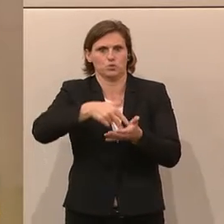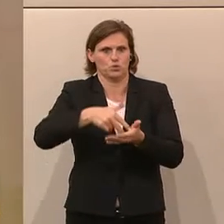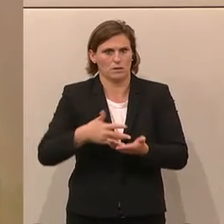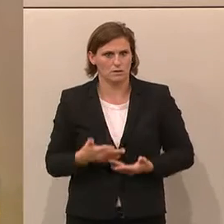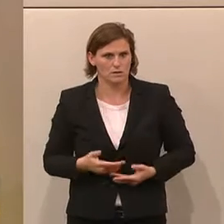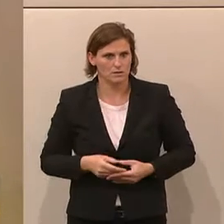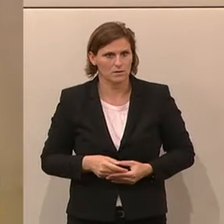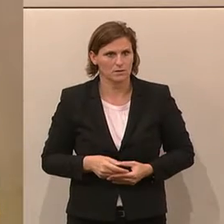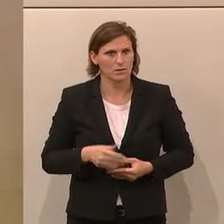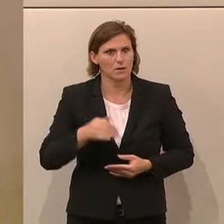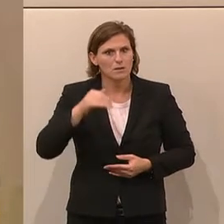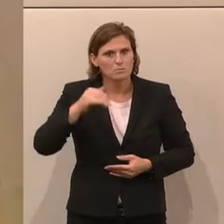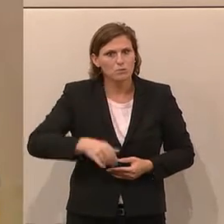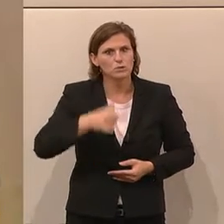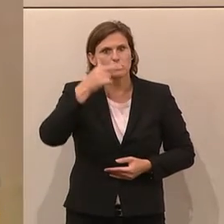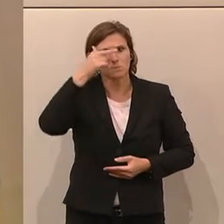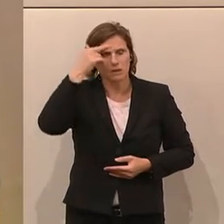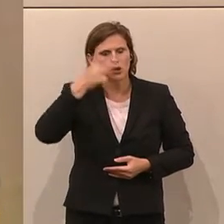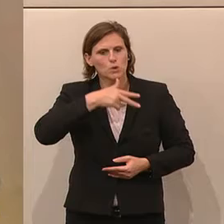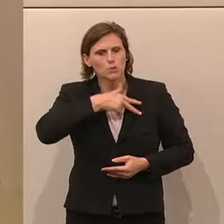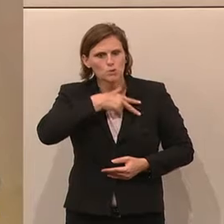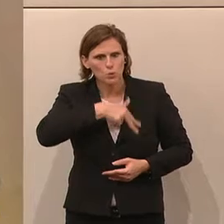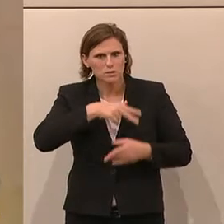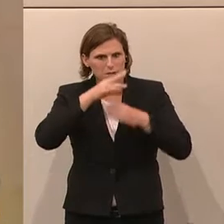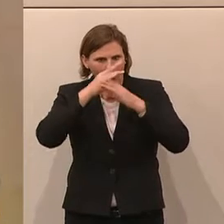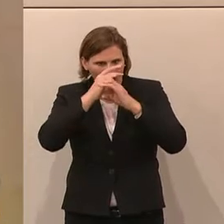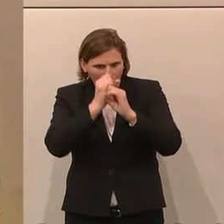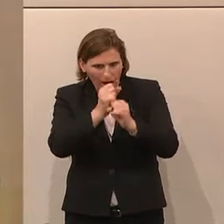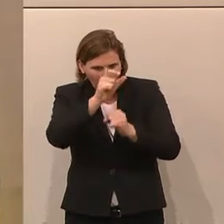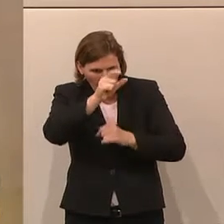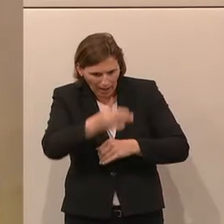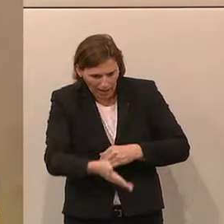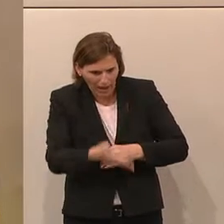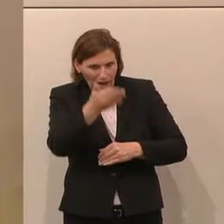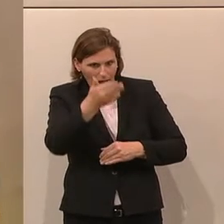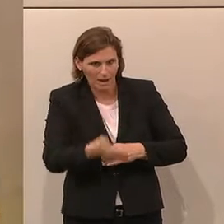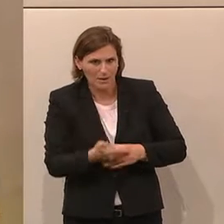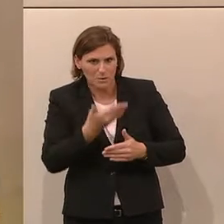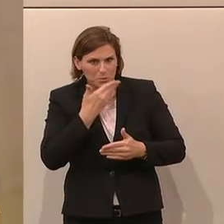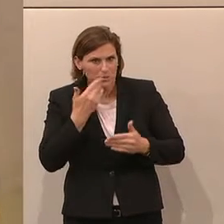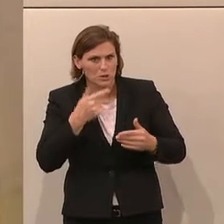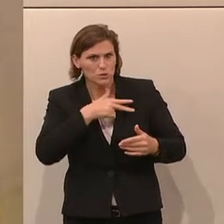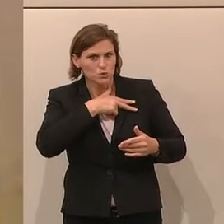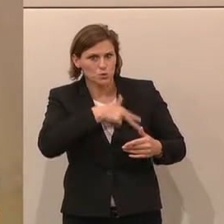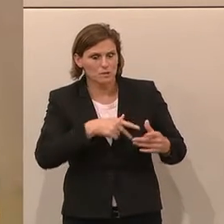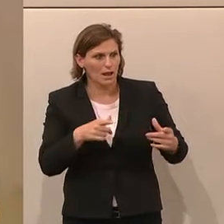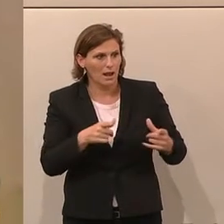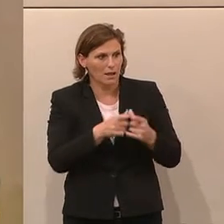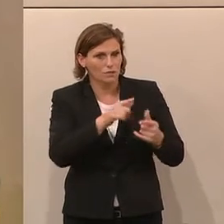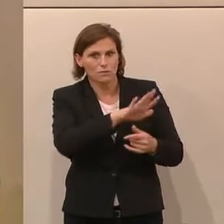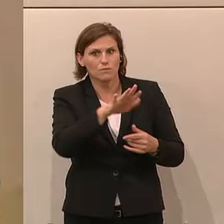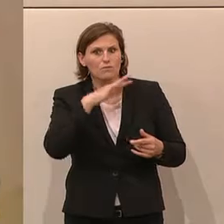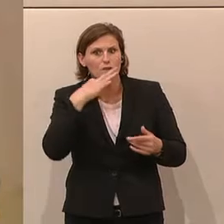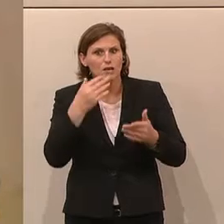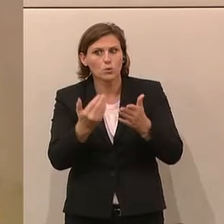muss der Mensch, das heißt die soziale Komponente im Mittelpunkt stehen. Denn ohne Sozialleistungen, und das ist vielleicht für viele noch eine neue